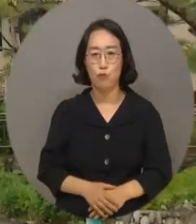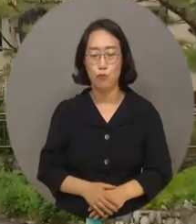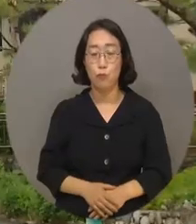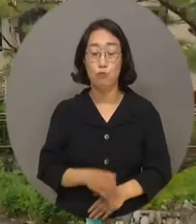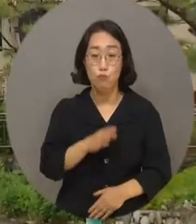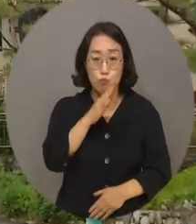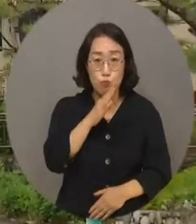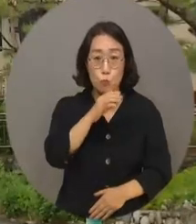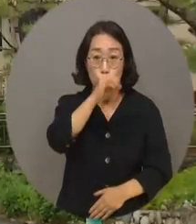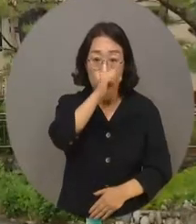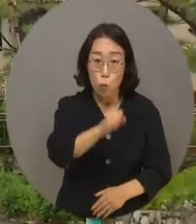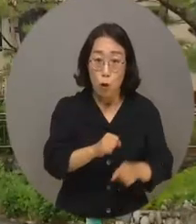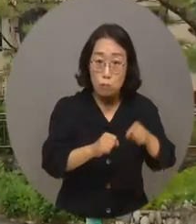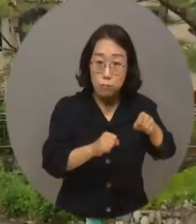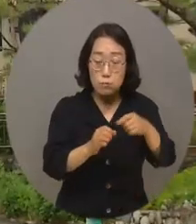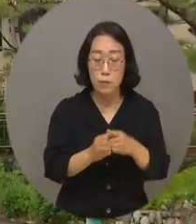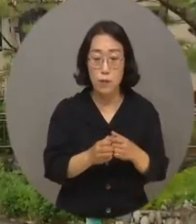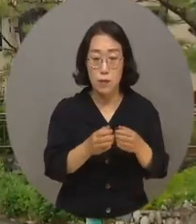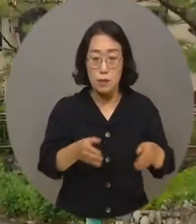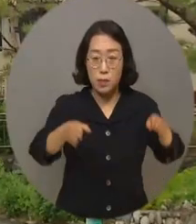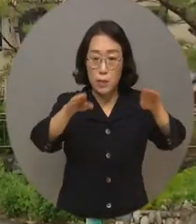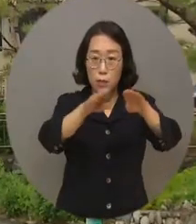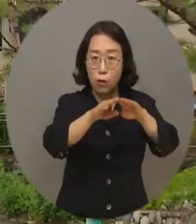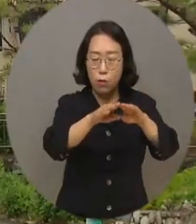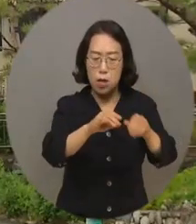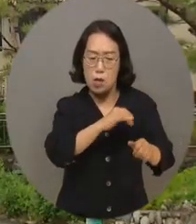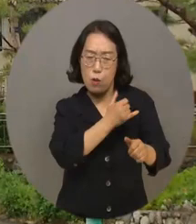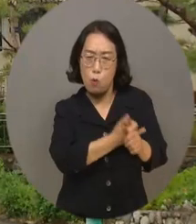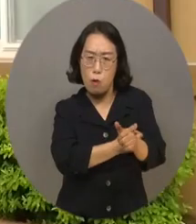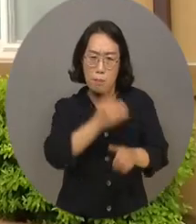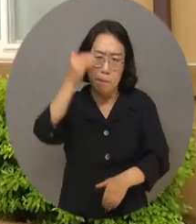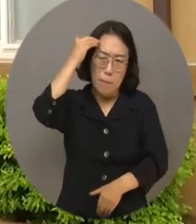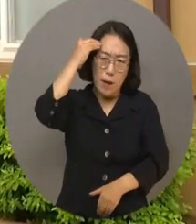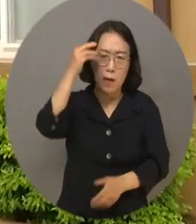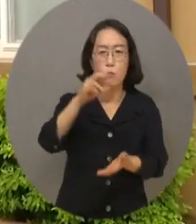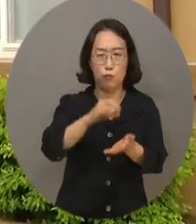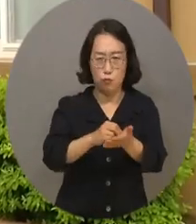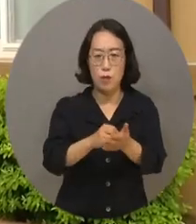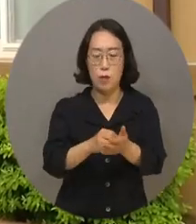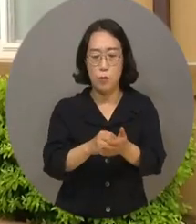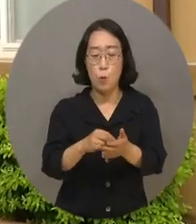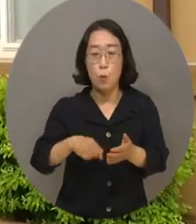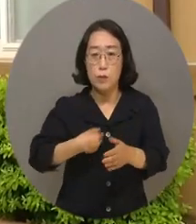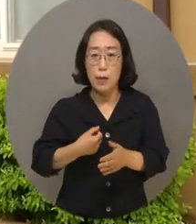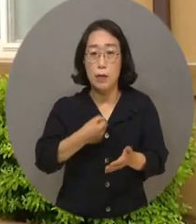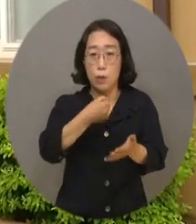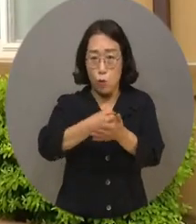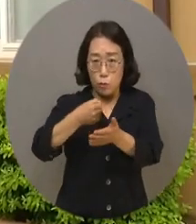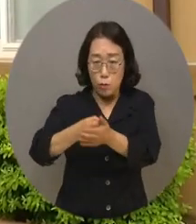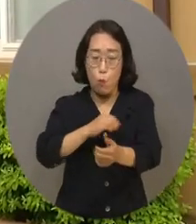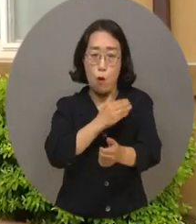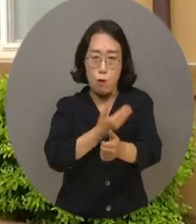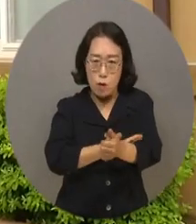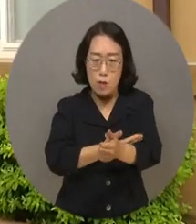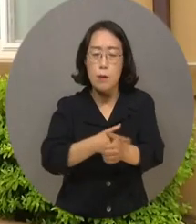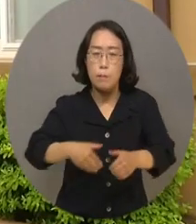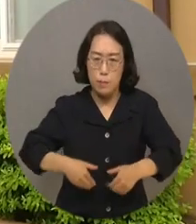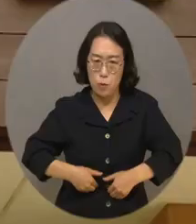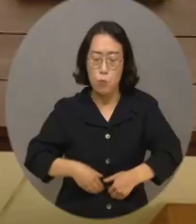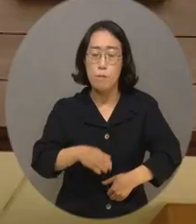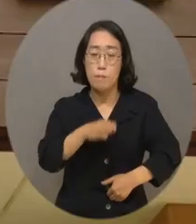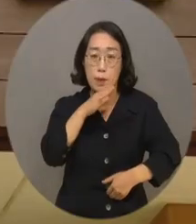찬성하는 입장에선 장애인 거주시설의 인권침해 문제와 장애인의 자기결정권 보장 등을 주장해 왔습니다.